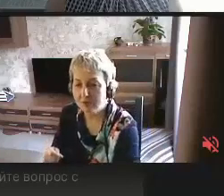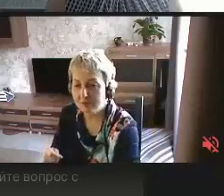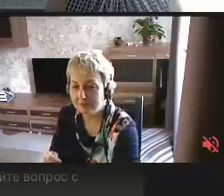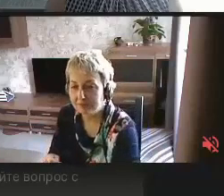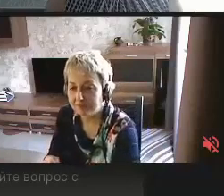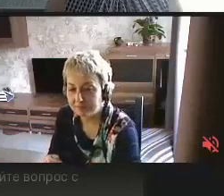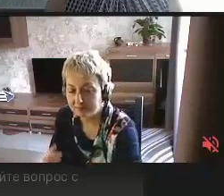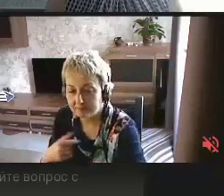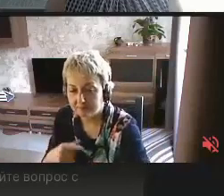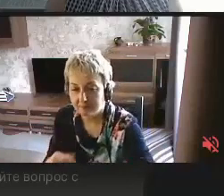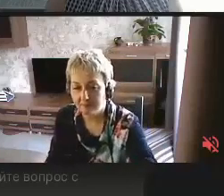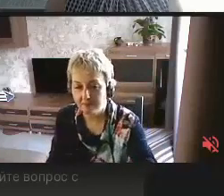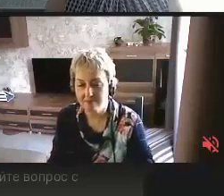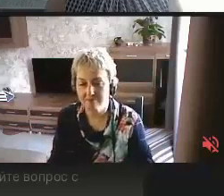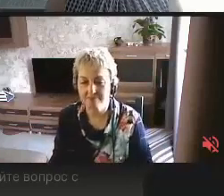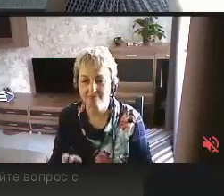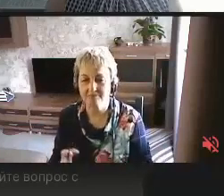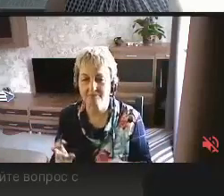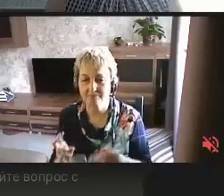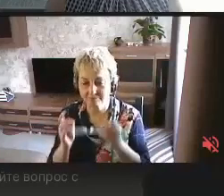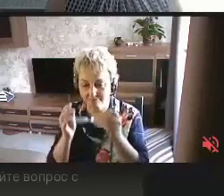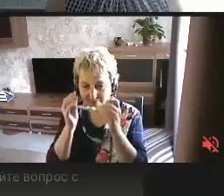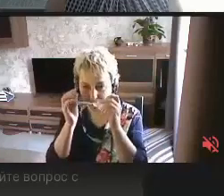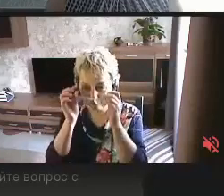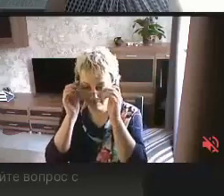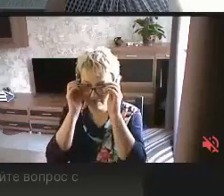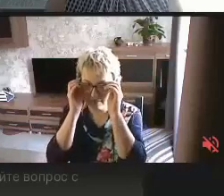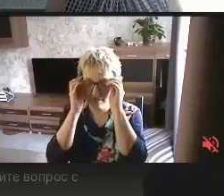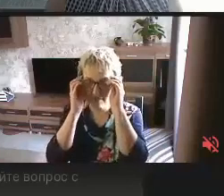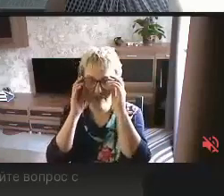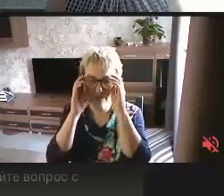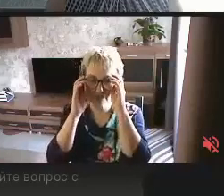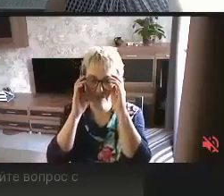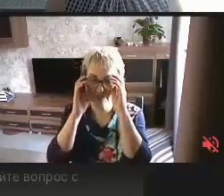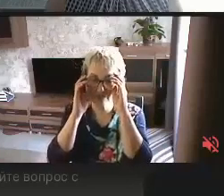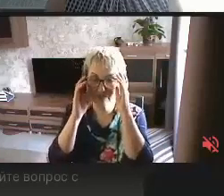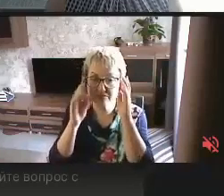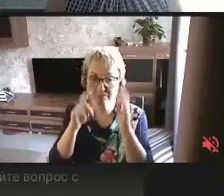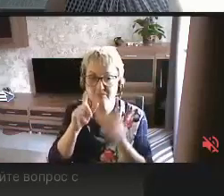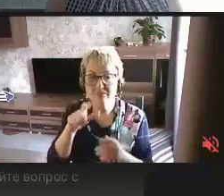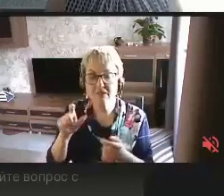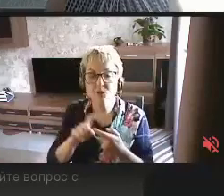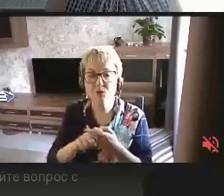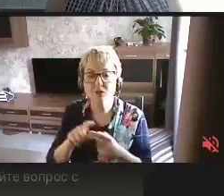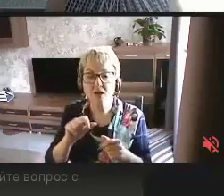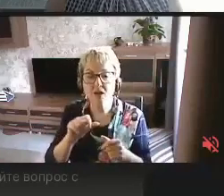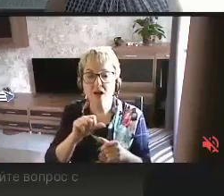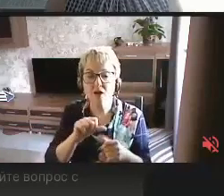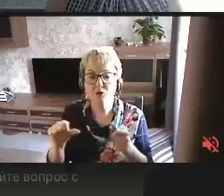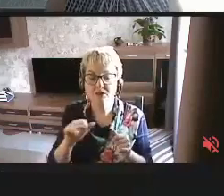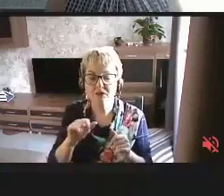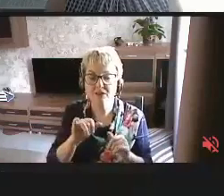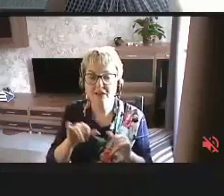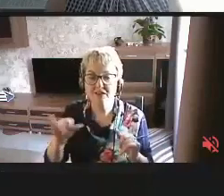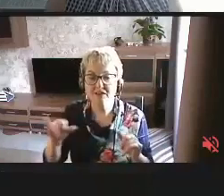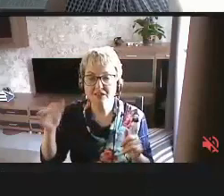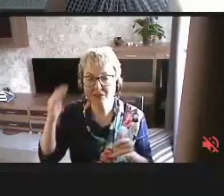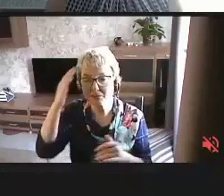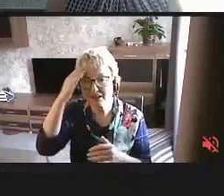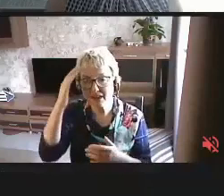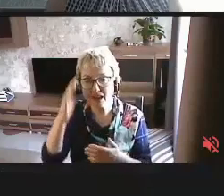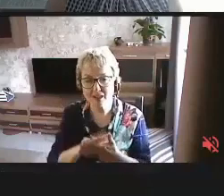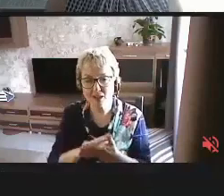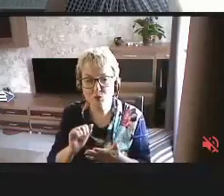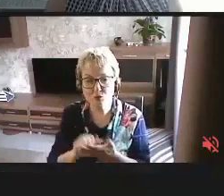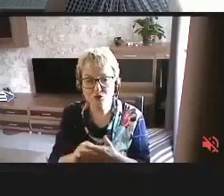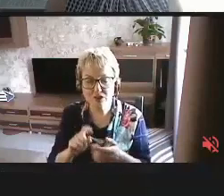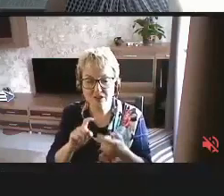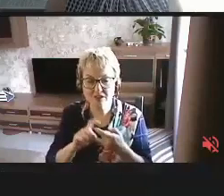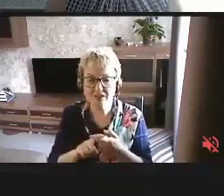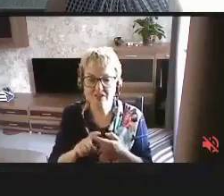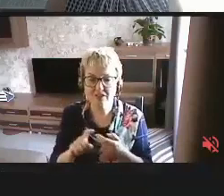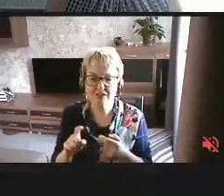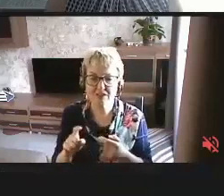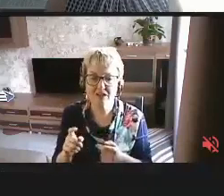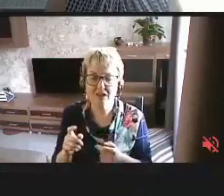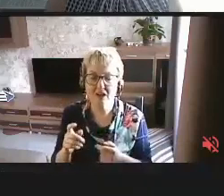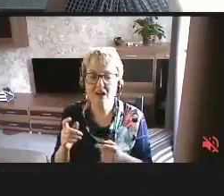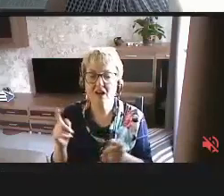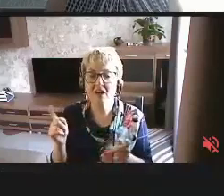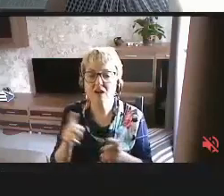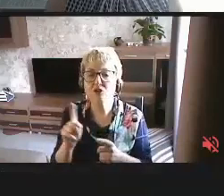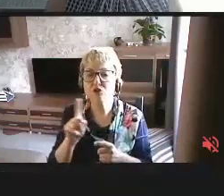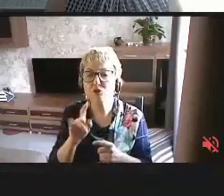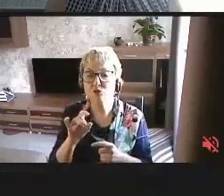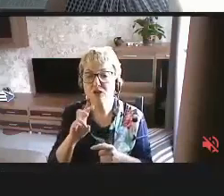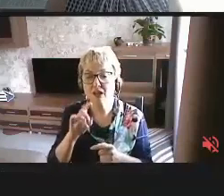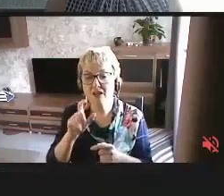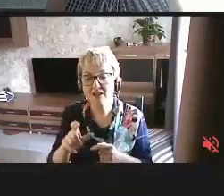первых, что я заметила, связана с людьми, которые имеют особенности развития, реабилитации, нарушения. Короче,